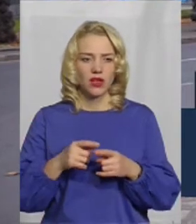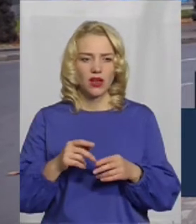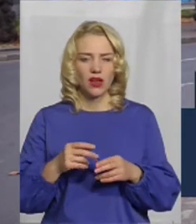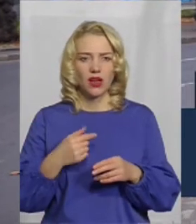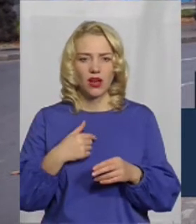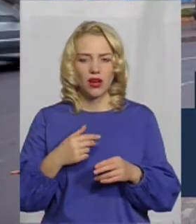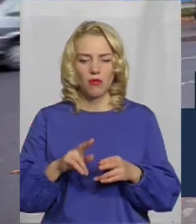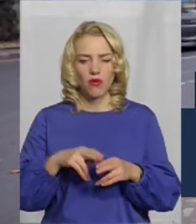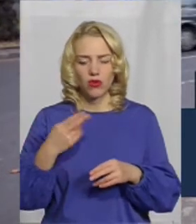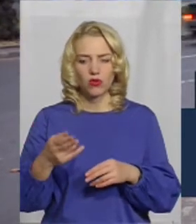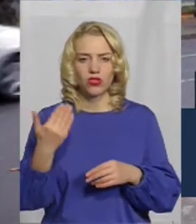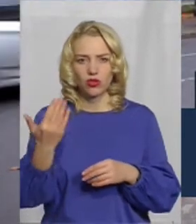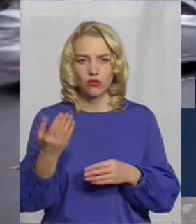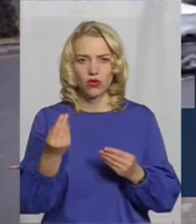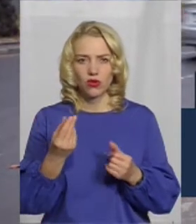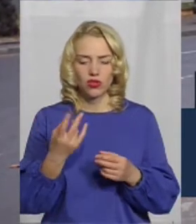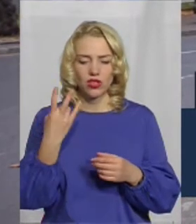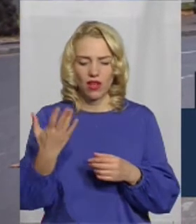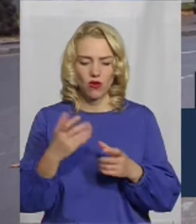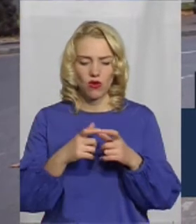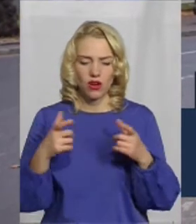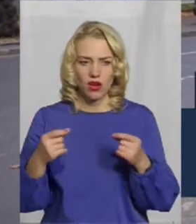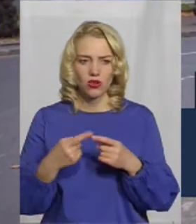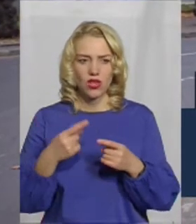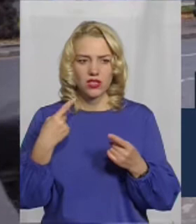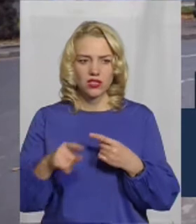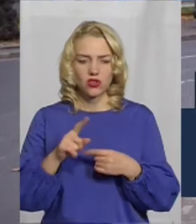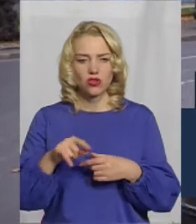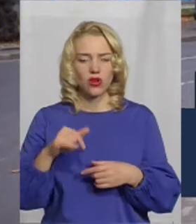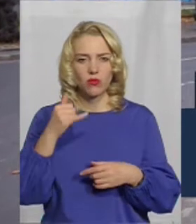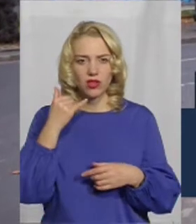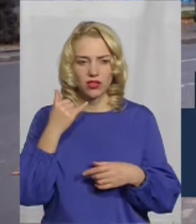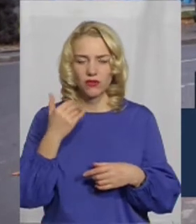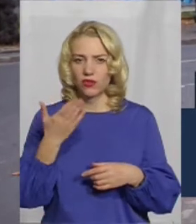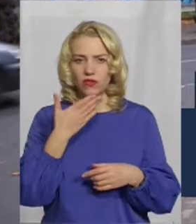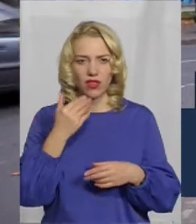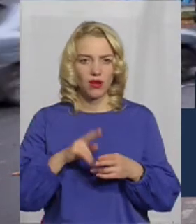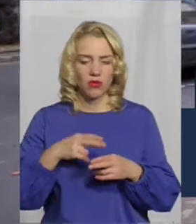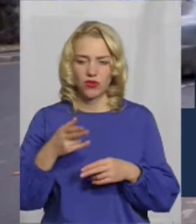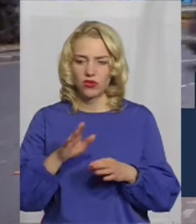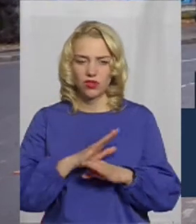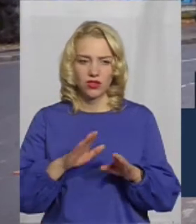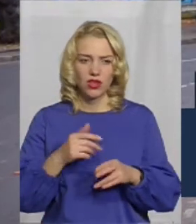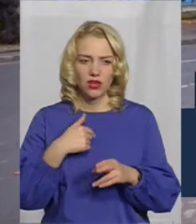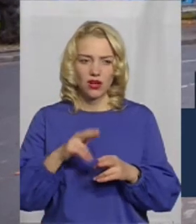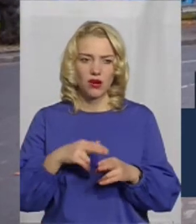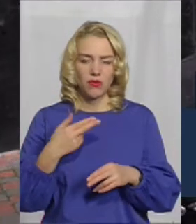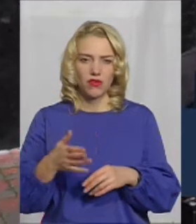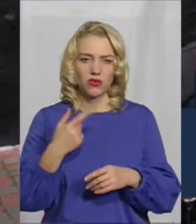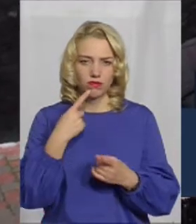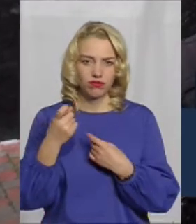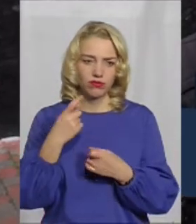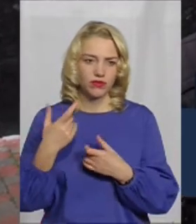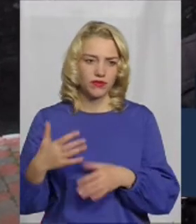гроші на його картку абсолютно іншу, з абсолютно іншого номеру телефону. Ви не повернули? Ну, звичайно, я повернув йому кілька нецензурних слів.